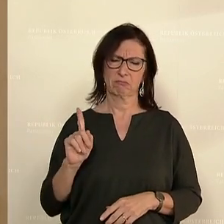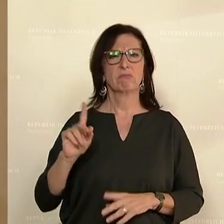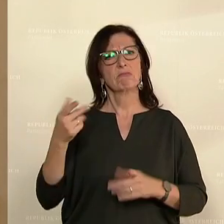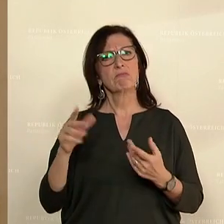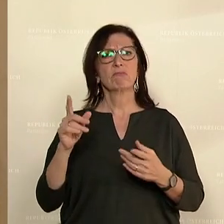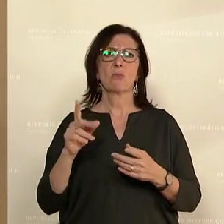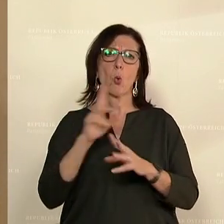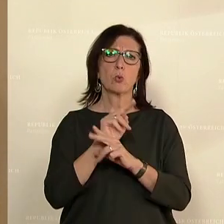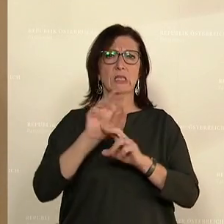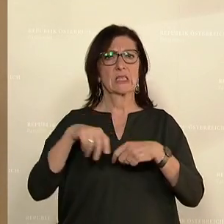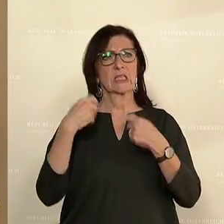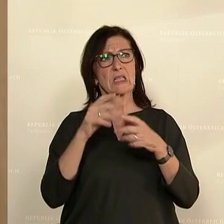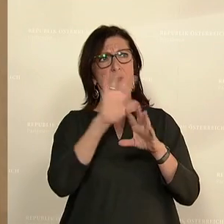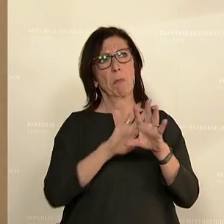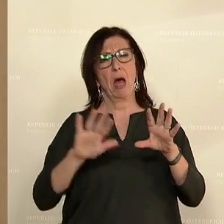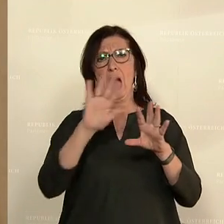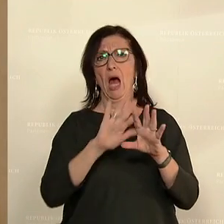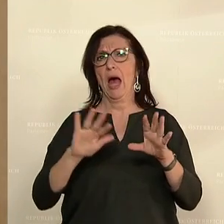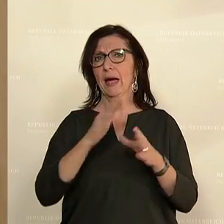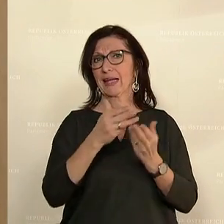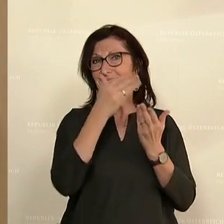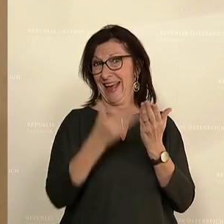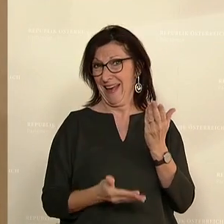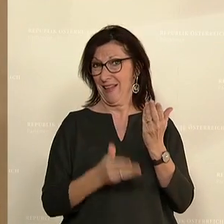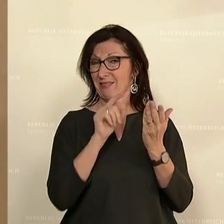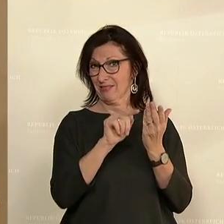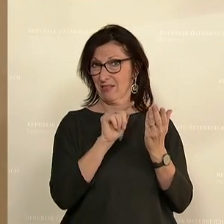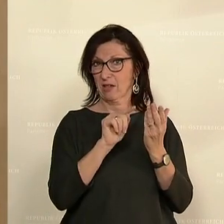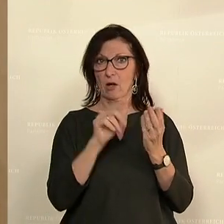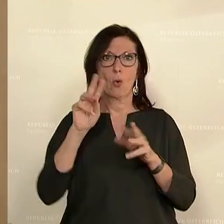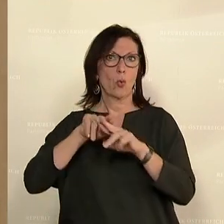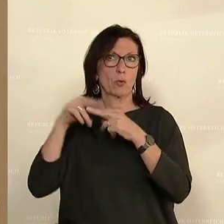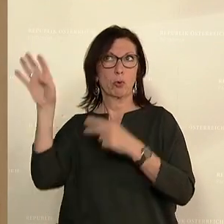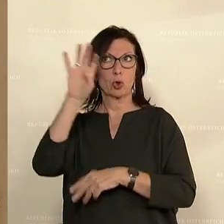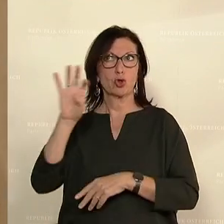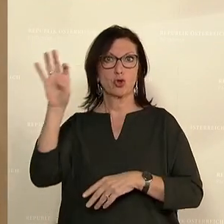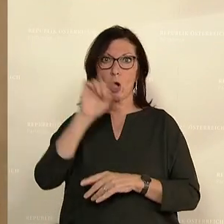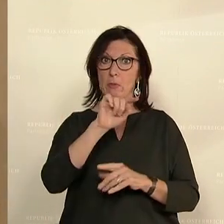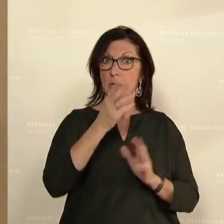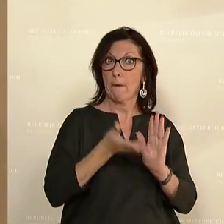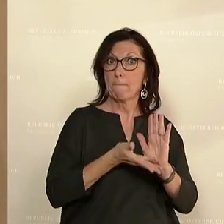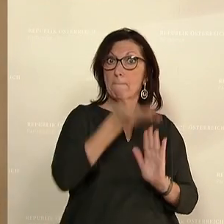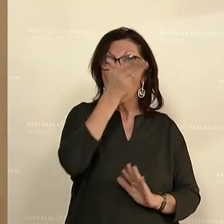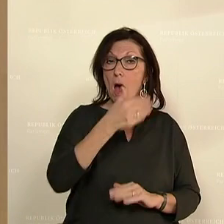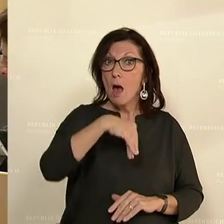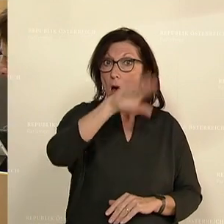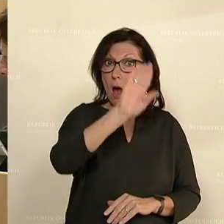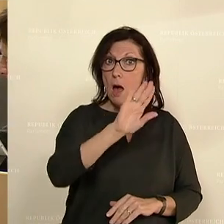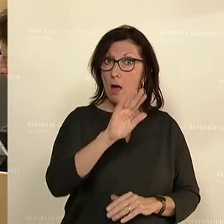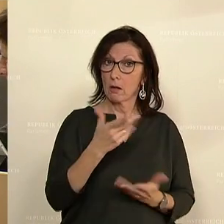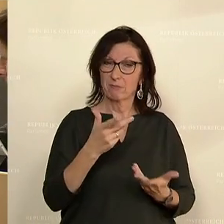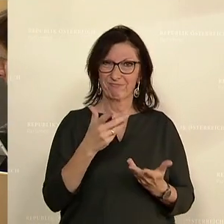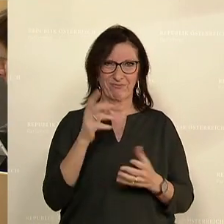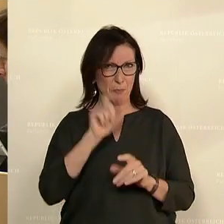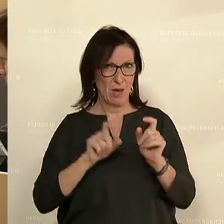wo das Gehaltsniveau im Verhältnis zu dem Gehaltsschirm des Bundes ein viel höheres ist. Und es ist schwierig, gut ausgebildetes